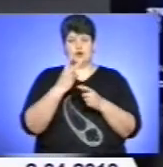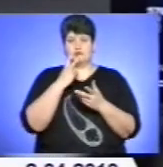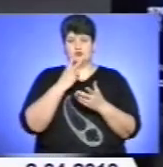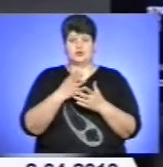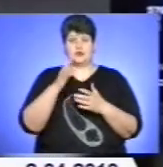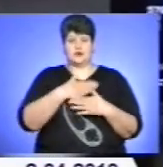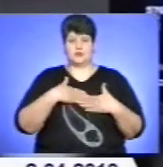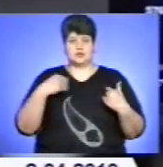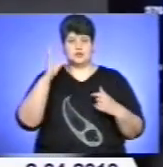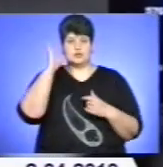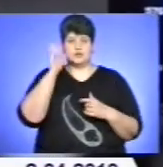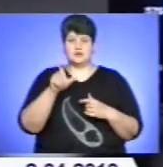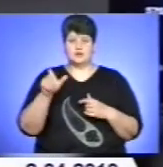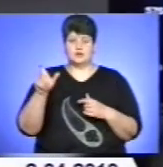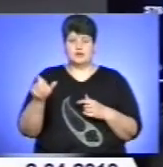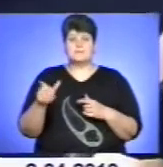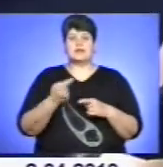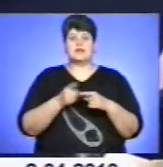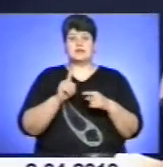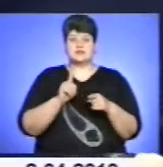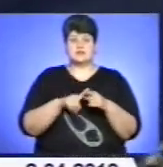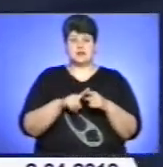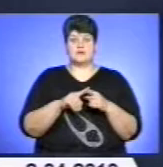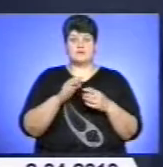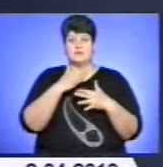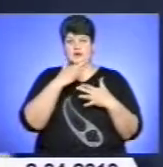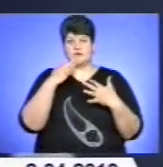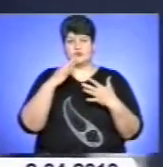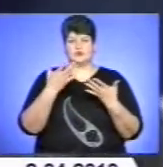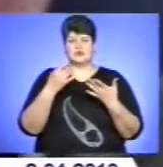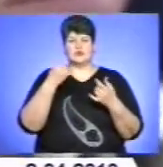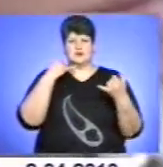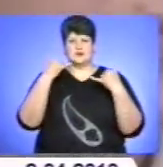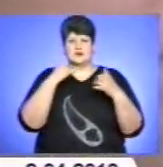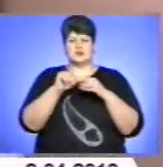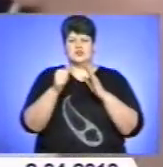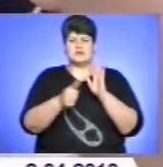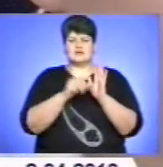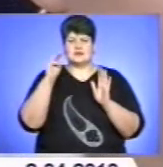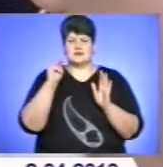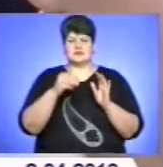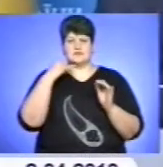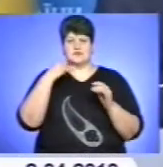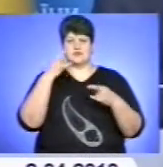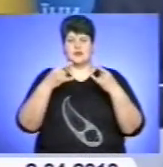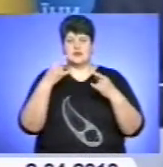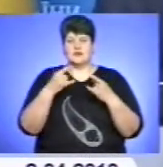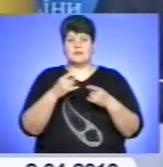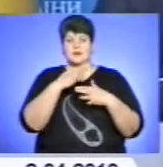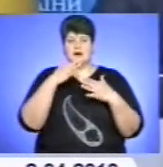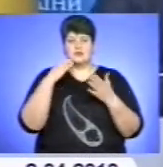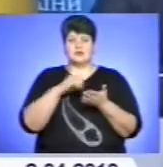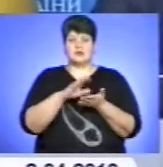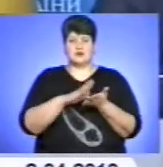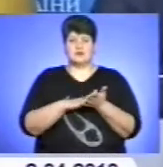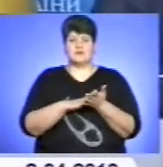Загалом на гарячу лінію проєкту «Діалог з країною» надійшло більше 16 тисяч дзвінків. Серед зареєстрованих звернень громадян найбільше не дійшло